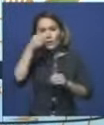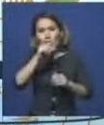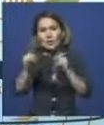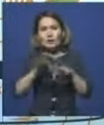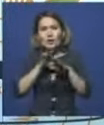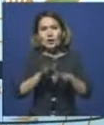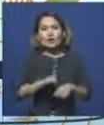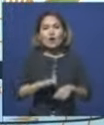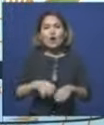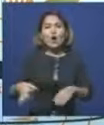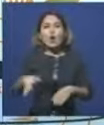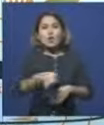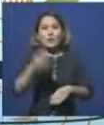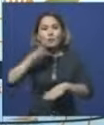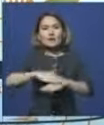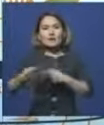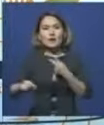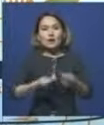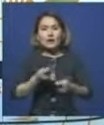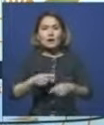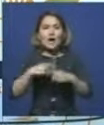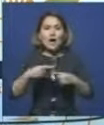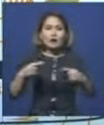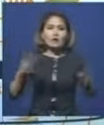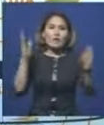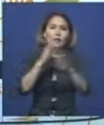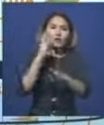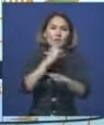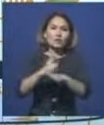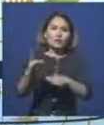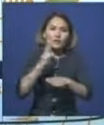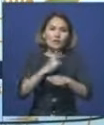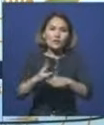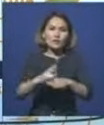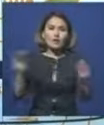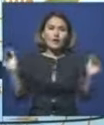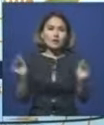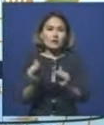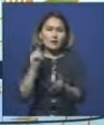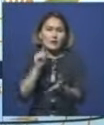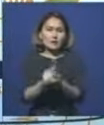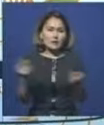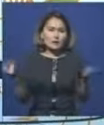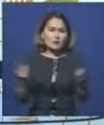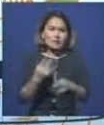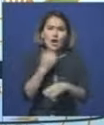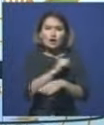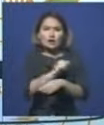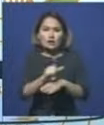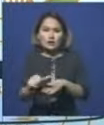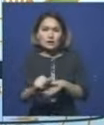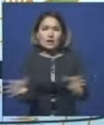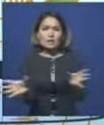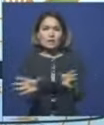облыс әкімі Қанат Бозымбаев қауіпті қалдықтар жойы жүйес еңгізілетіні жайында баяндады. Шетелдік әрттестермен бірге салынатын